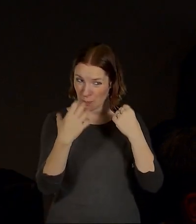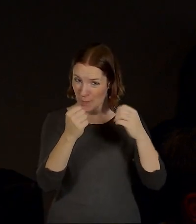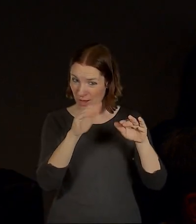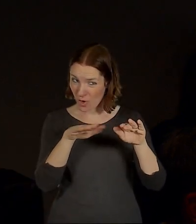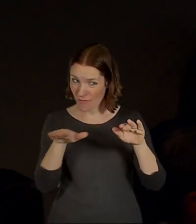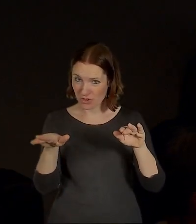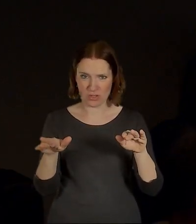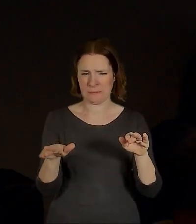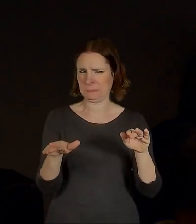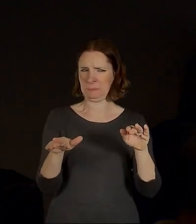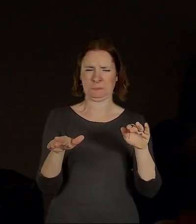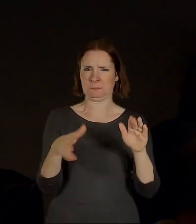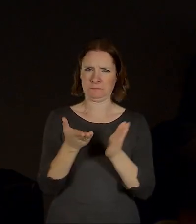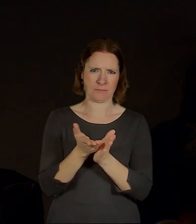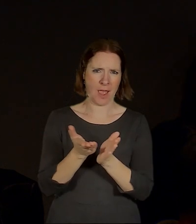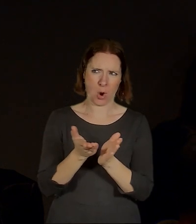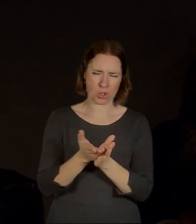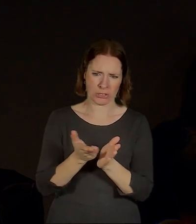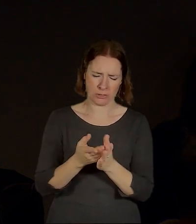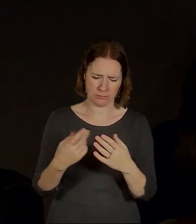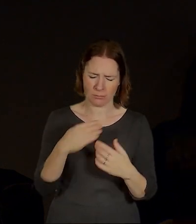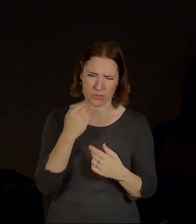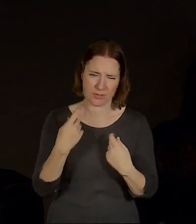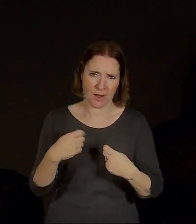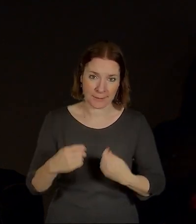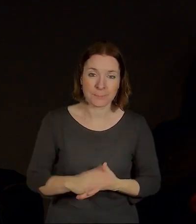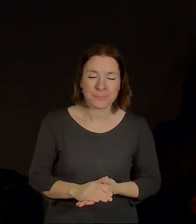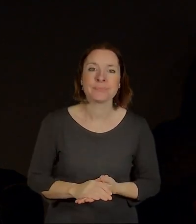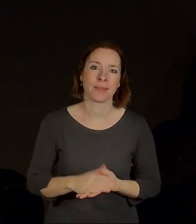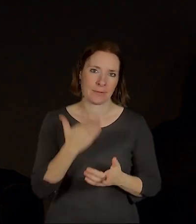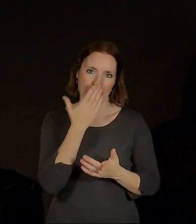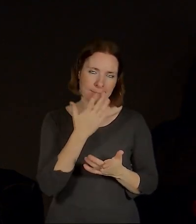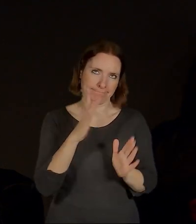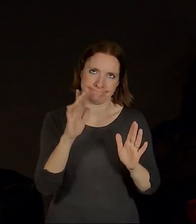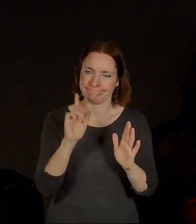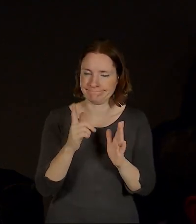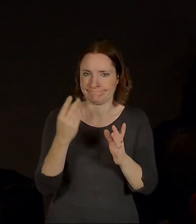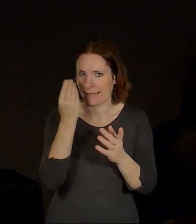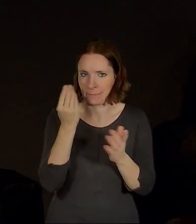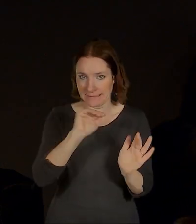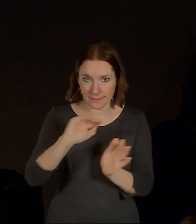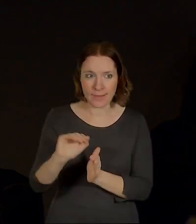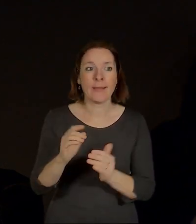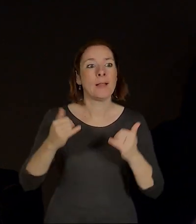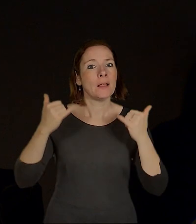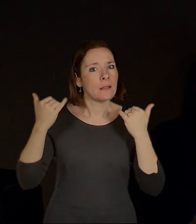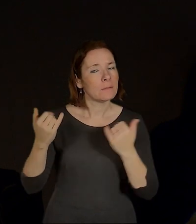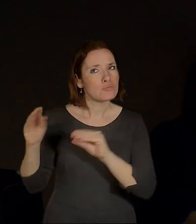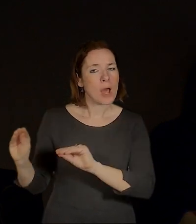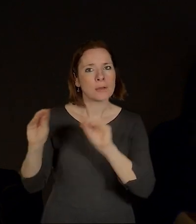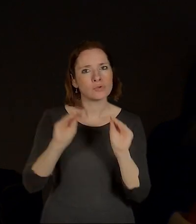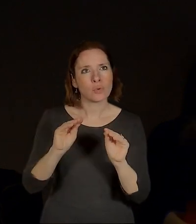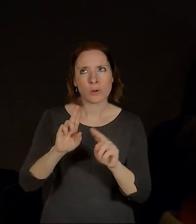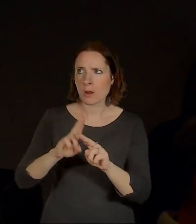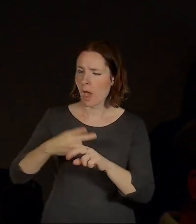technickým řešení je asi blbost. A jak se teda přesunuje to nádraží? To nádraží se